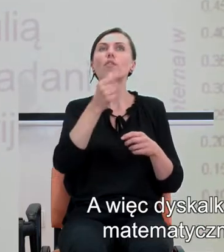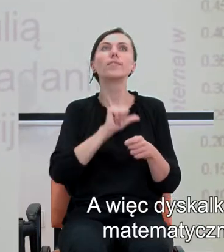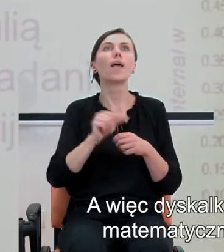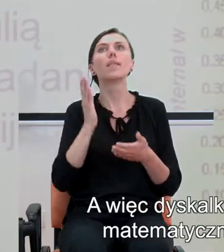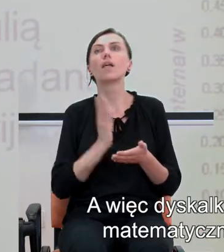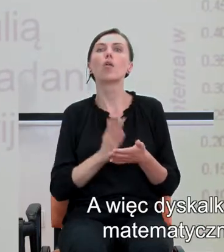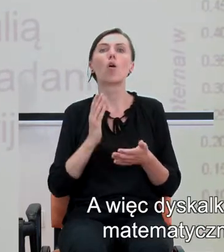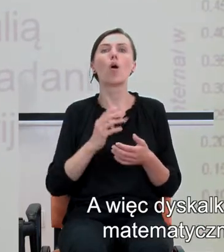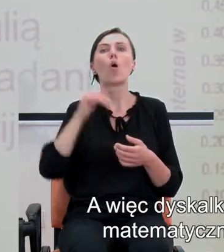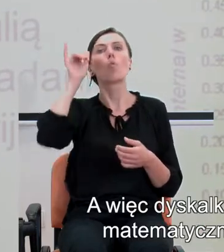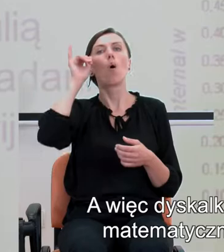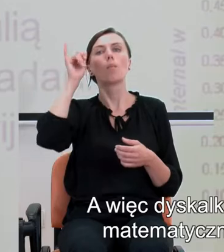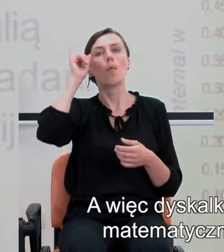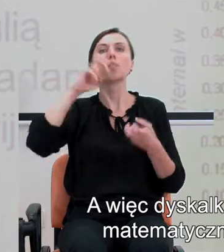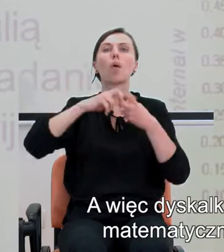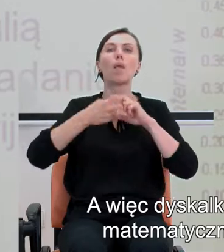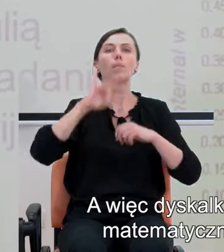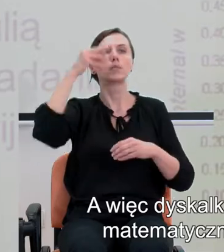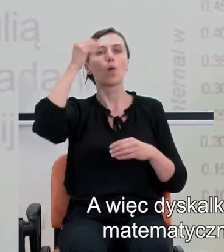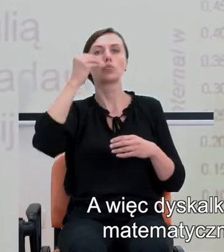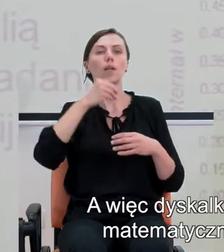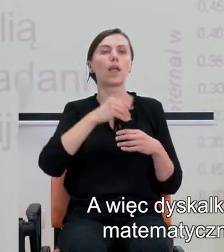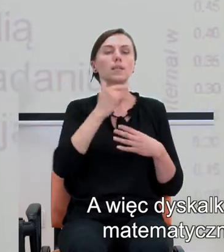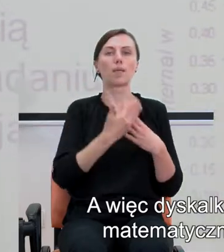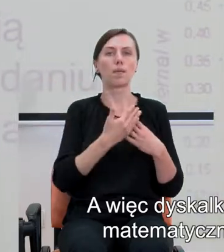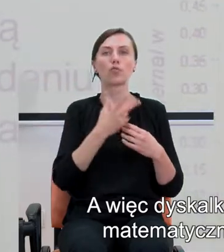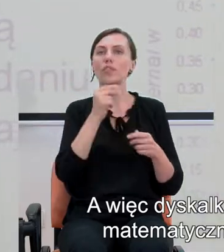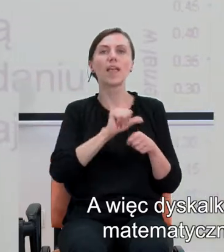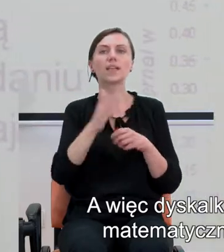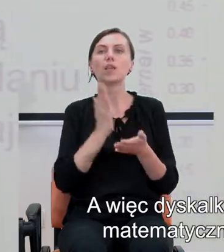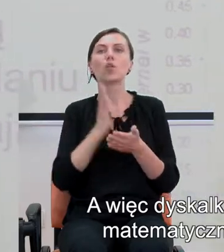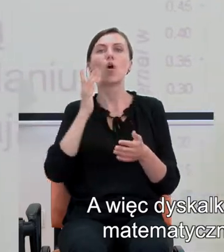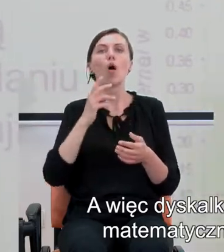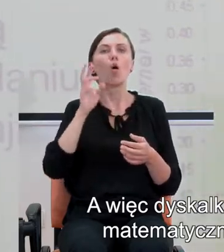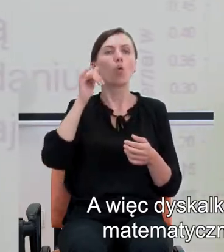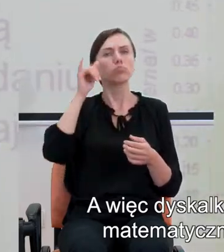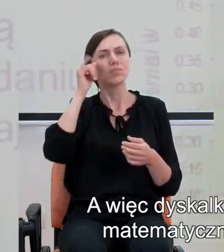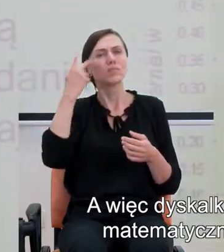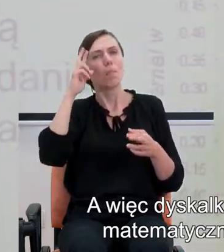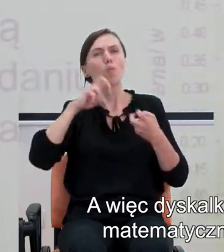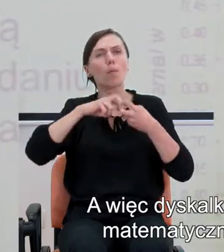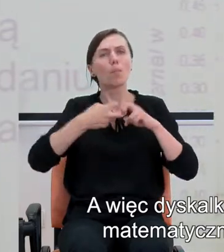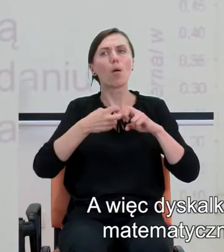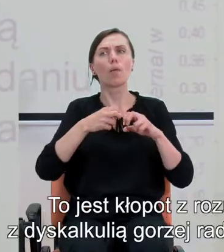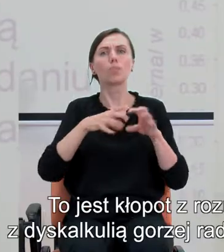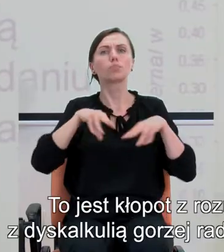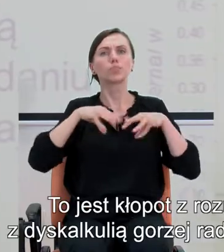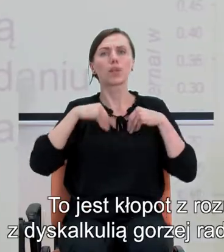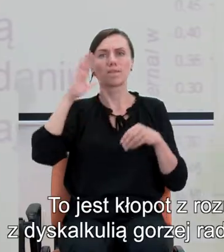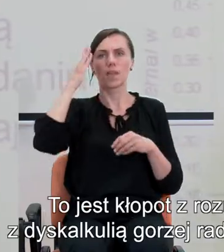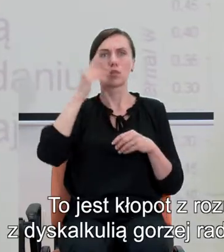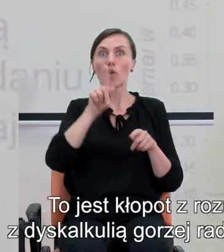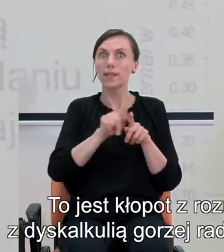kłopot z uczeniem się faktów matematycznych. To nie jest kłopot z przyswajaniem wiedzy. To jest